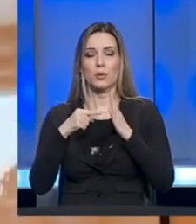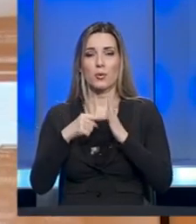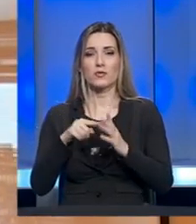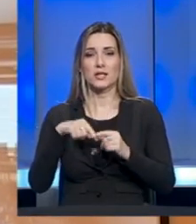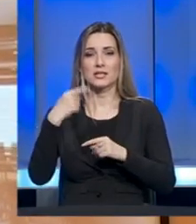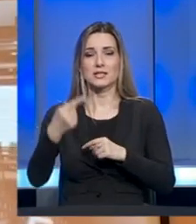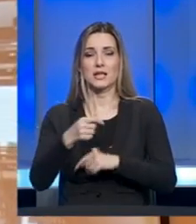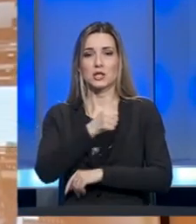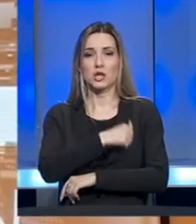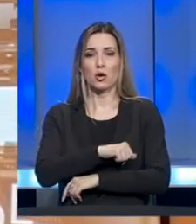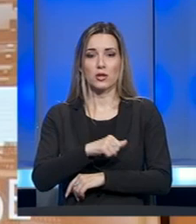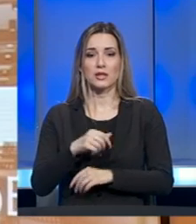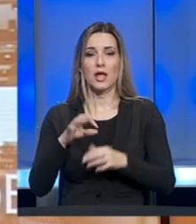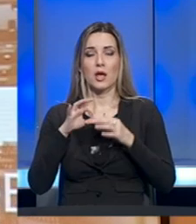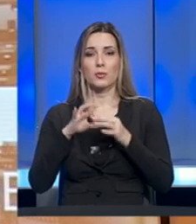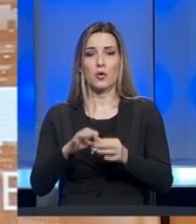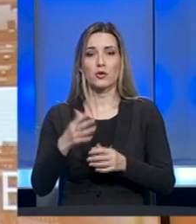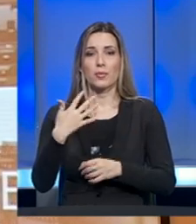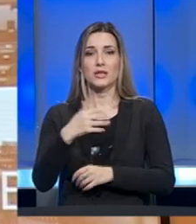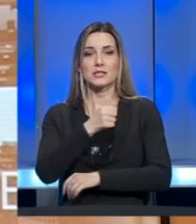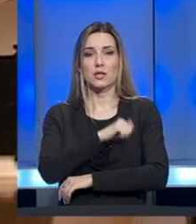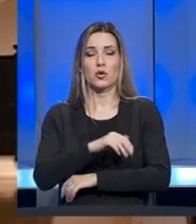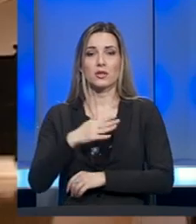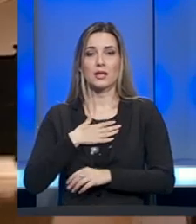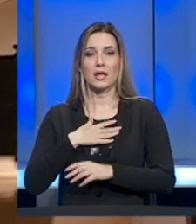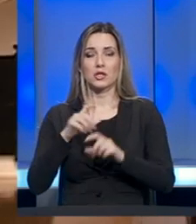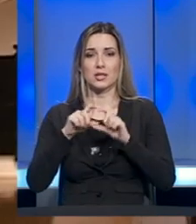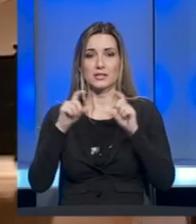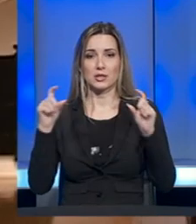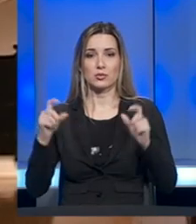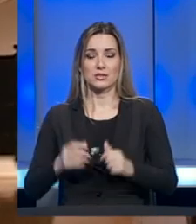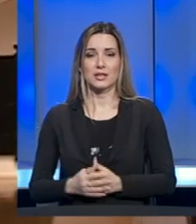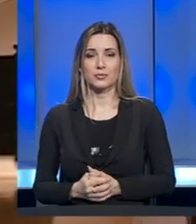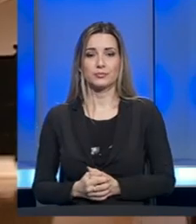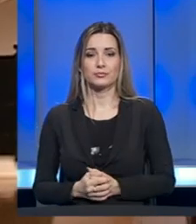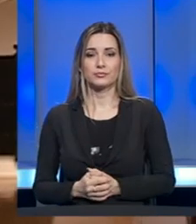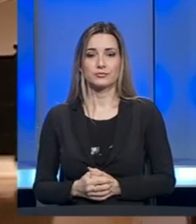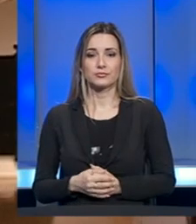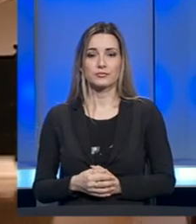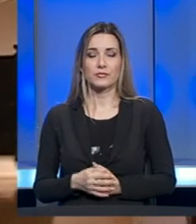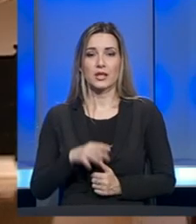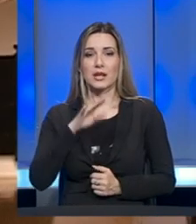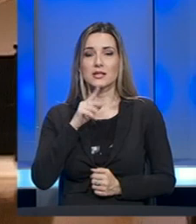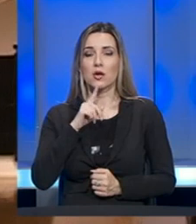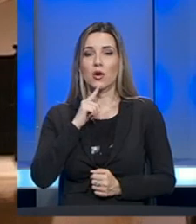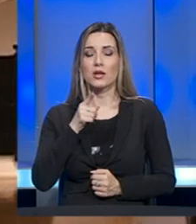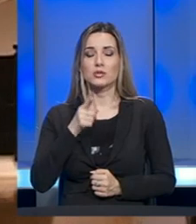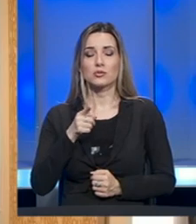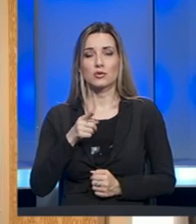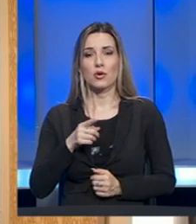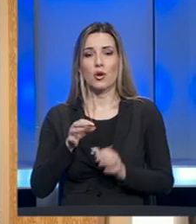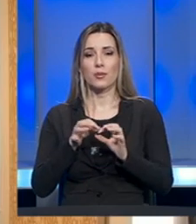sljedeće godine povodom 50 godina naše institucije. Evo recite nam, koje su to